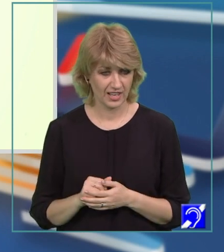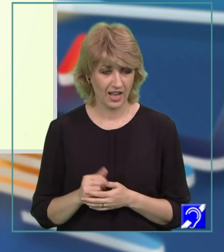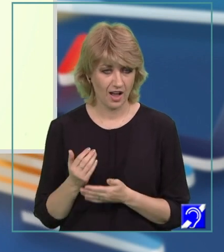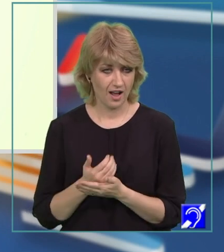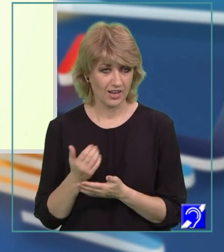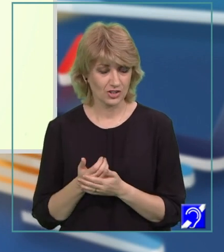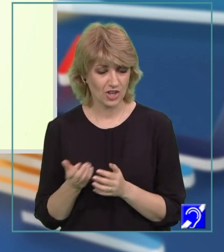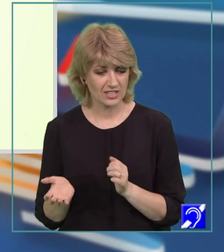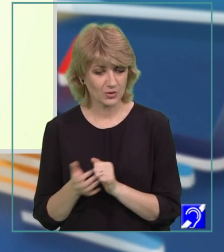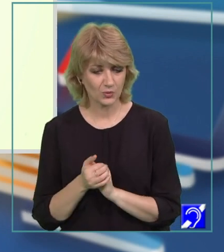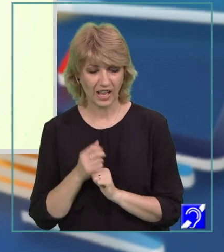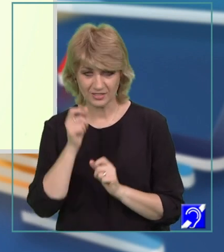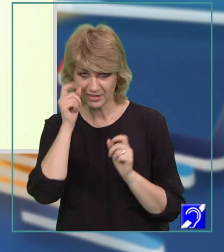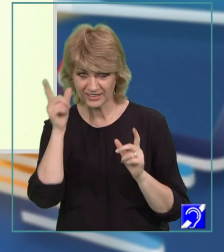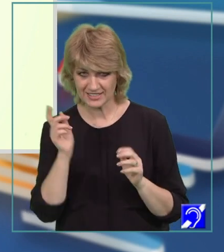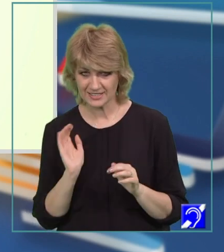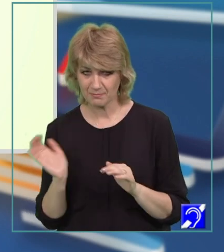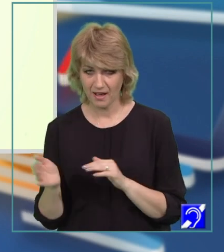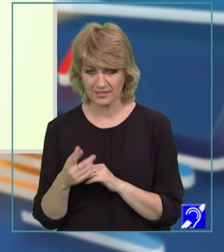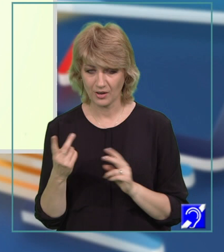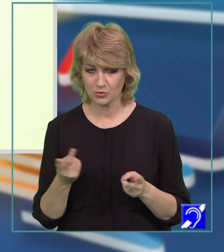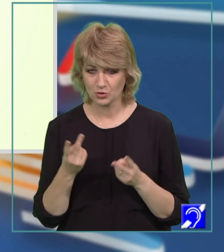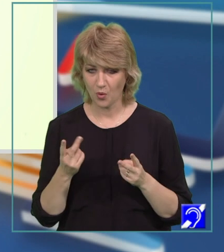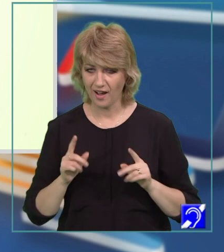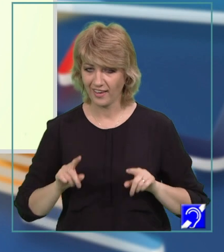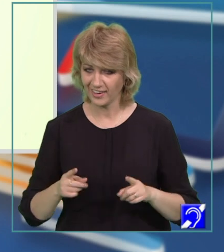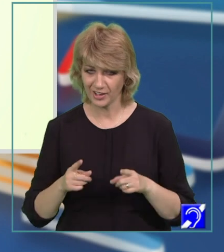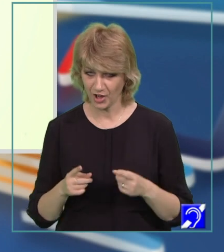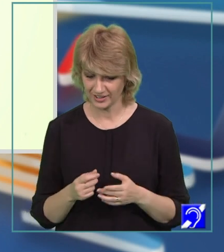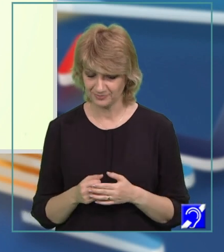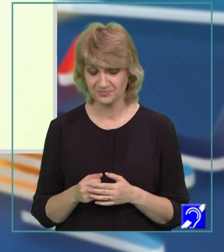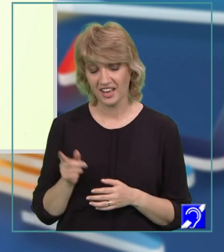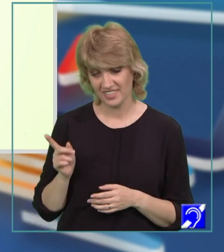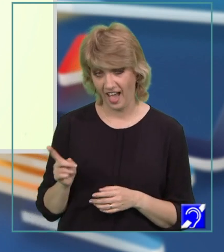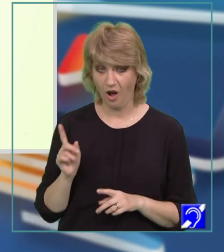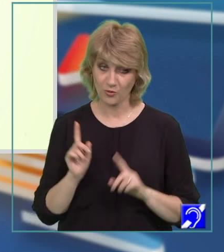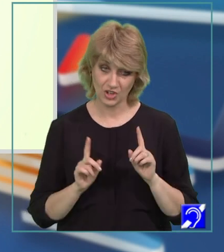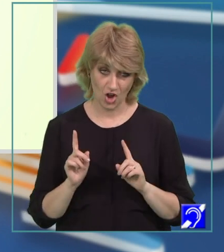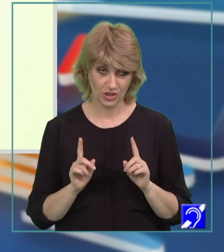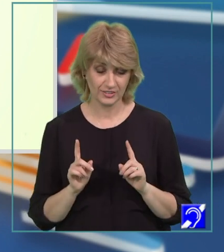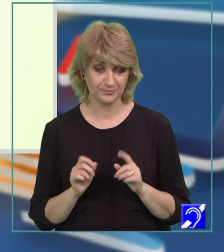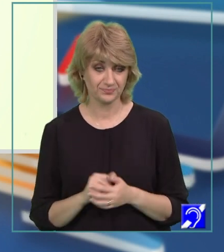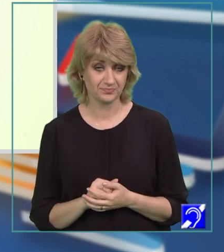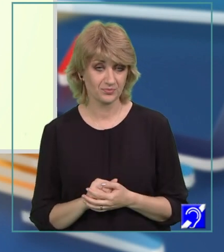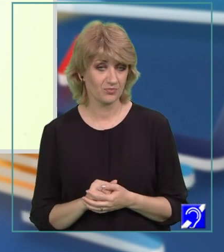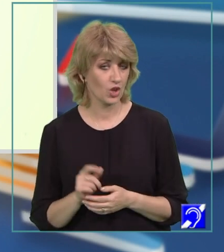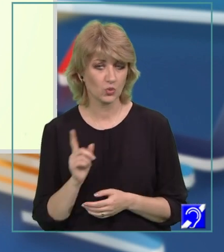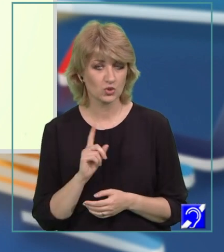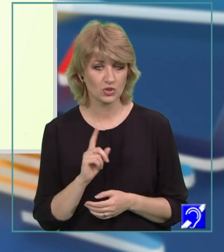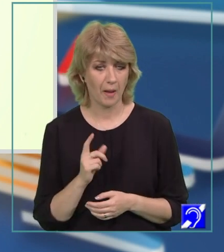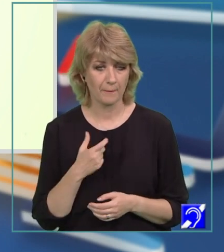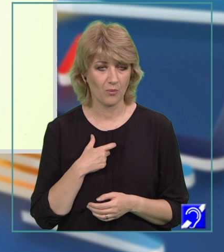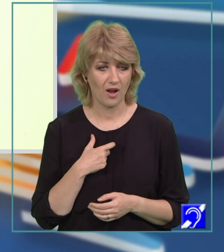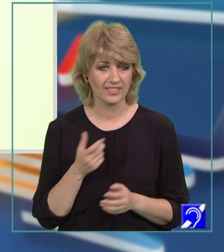admirația în spatele unei ușoare ironii. Iar uneori, da, uneori, nu-și mai